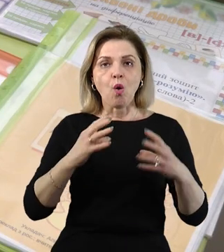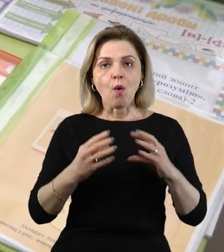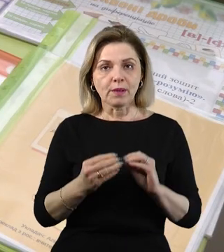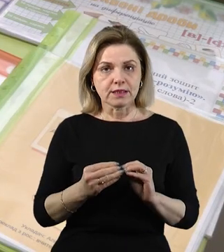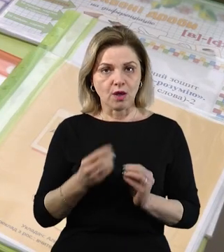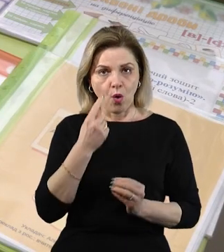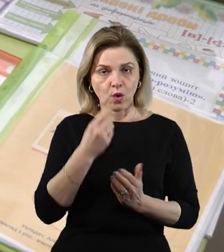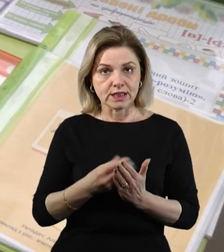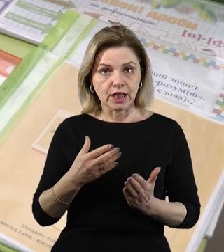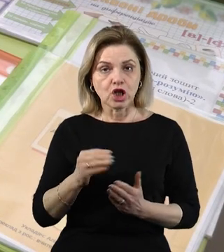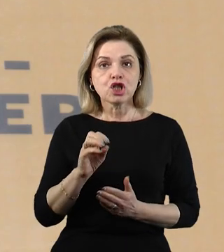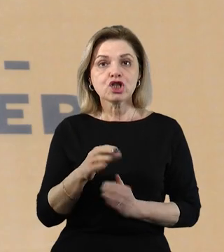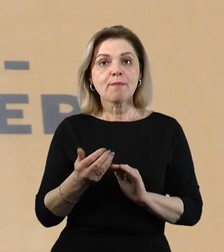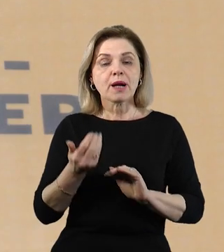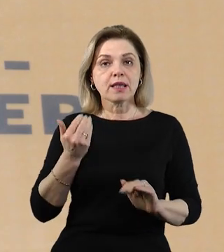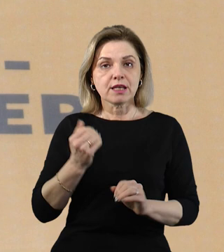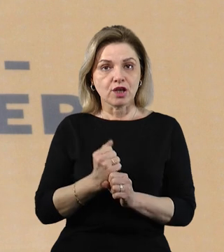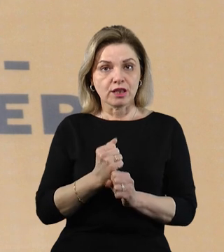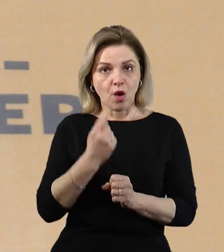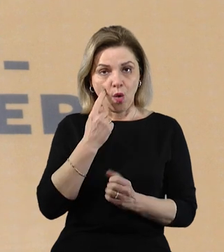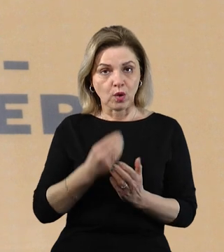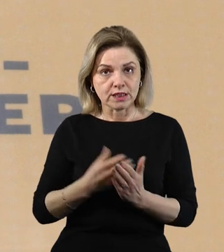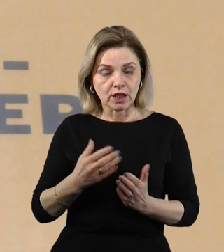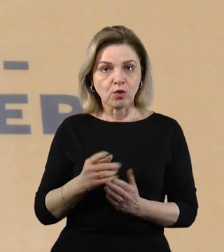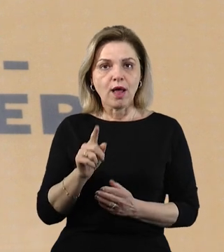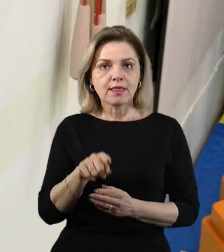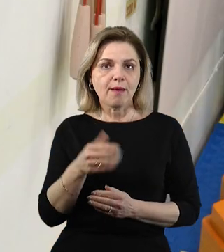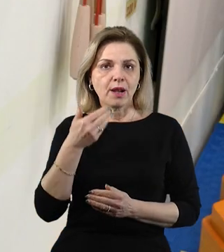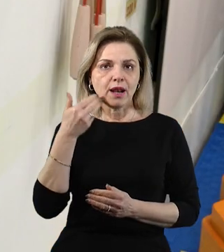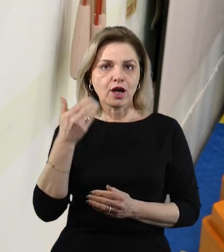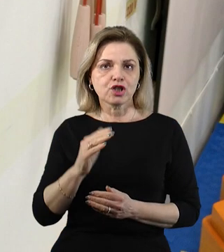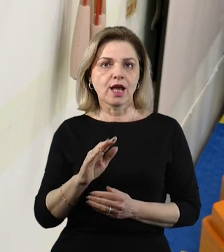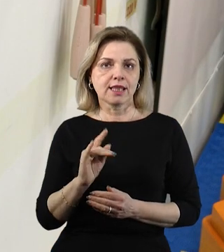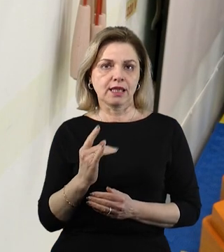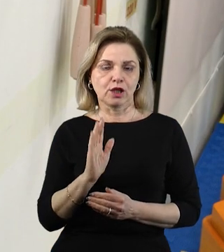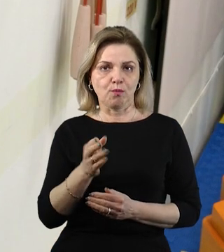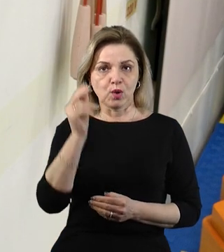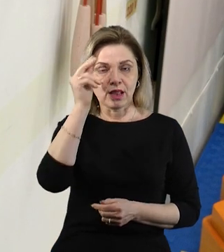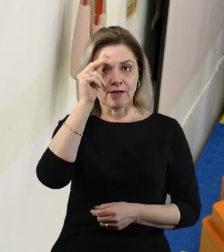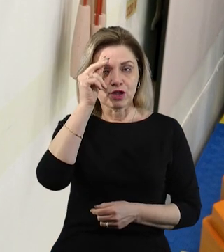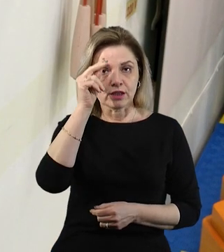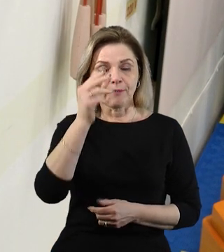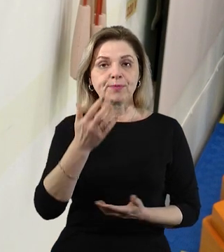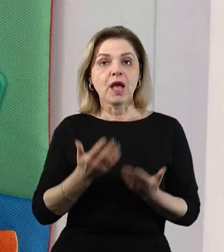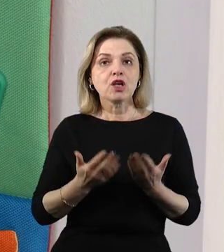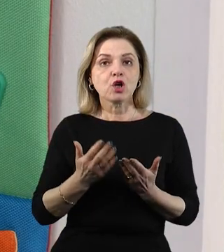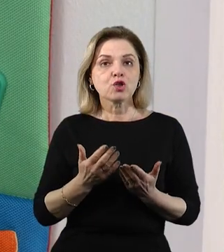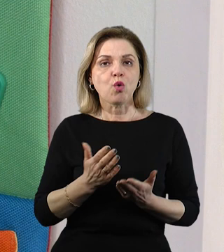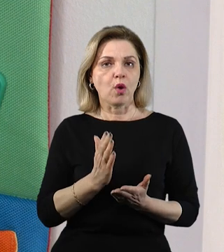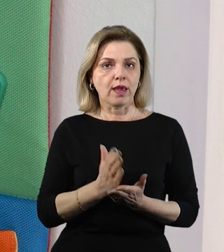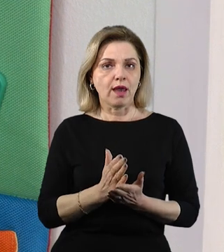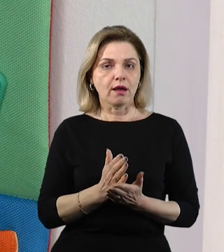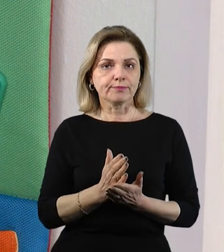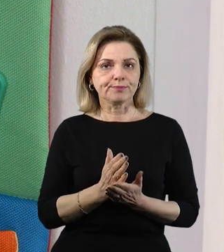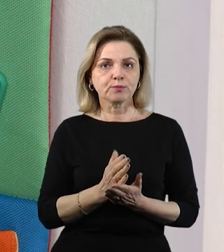Чим раніше проведена така оцінка, тим легше потім дитина буде навчатися. Тобто, якщо є